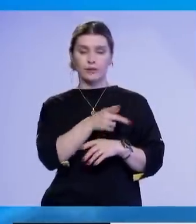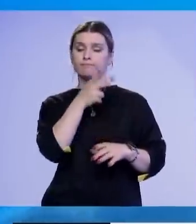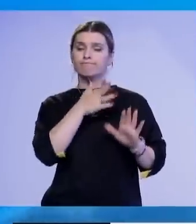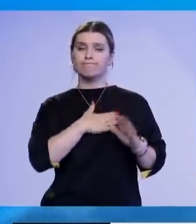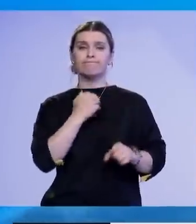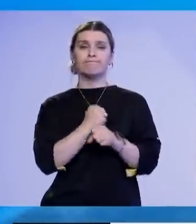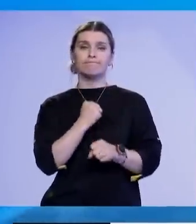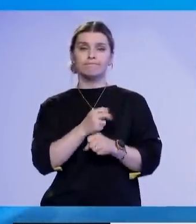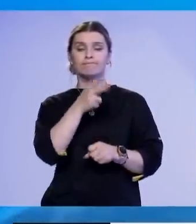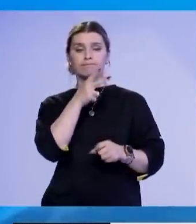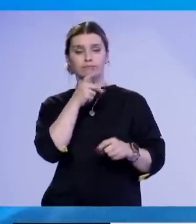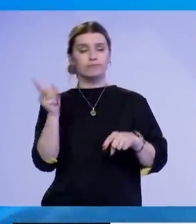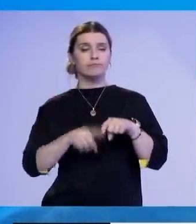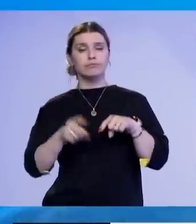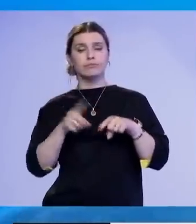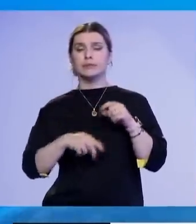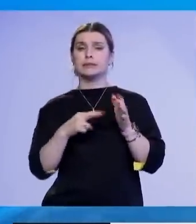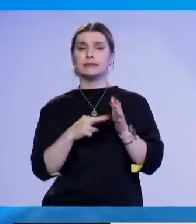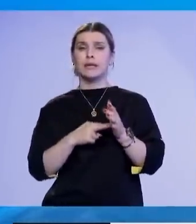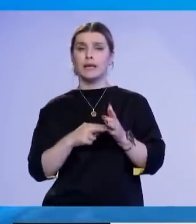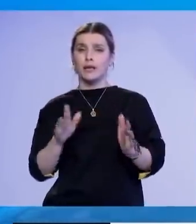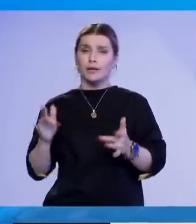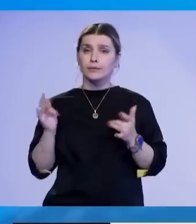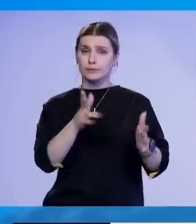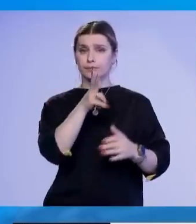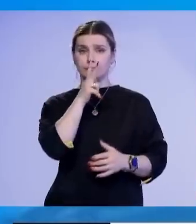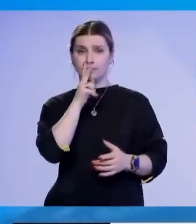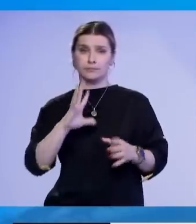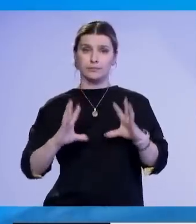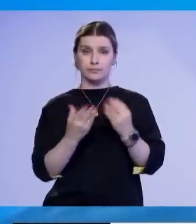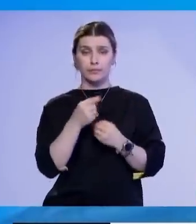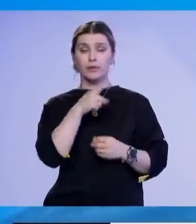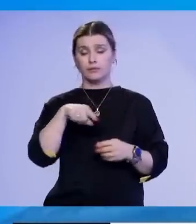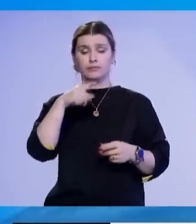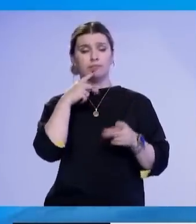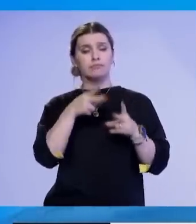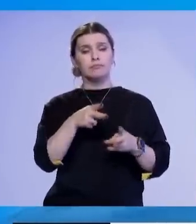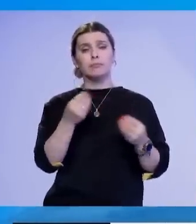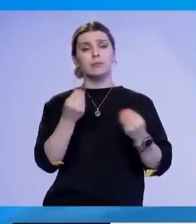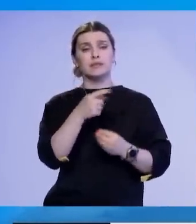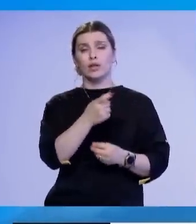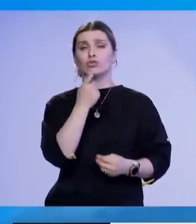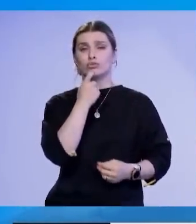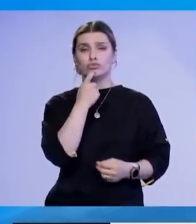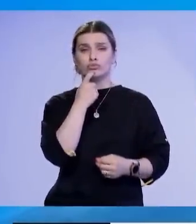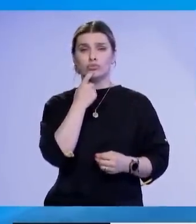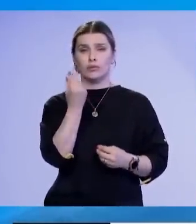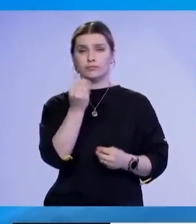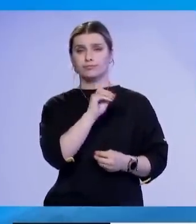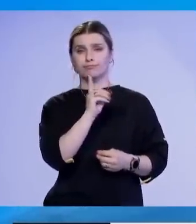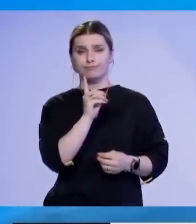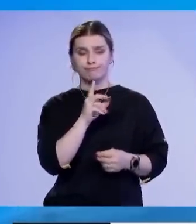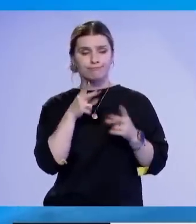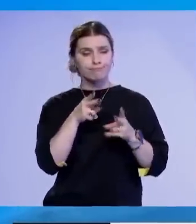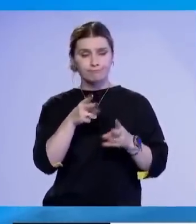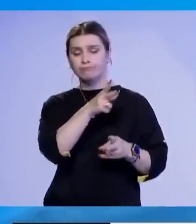se do të dëboj miliona refugjat sirian. Presidenti akuzojat të përgjuto u rejtjes dhe thase një vitore Kilis Daroglu do të ishte